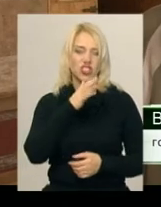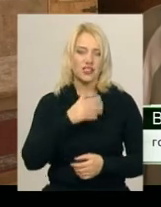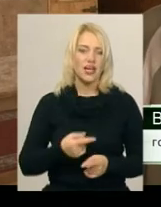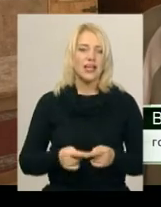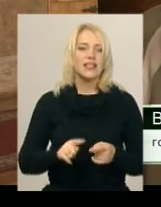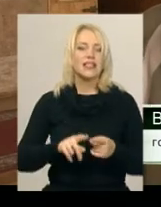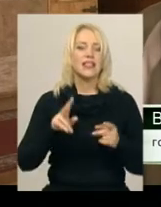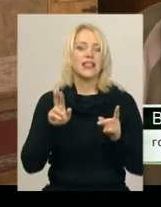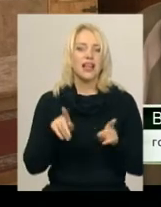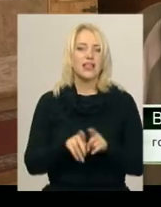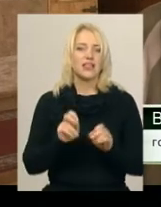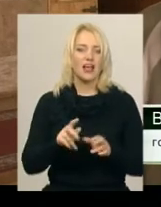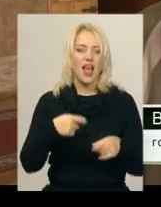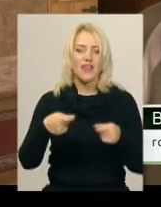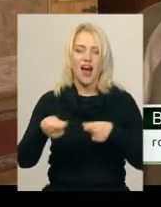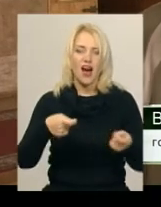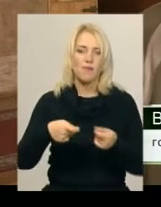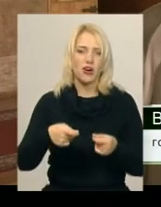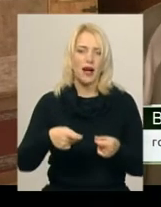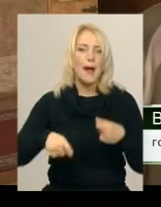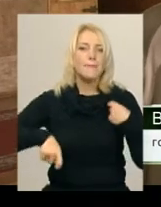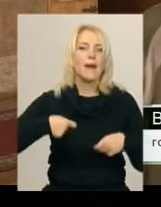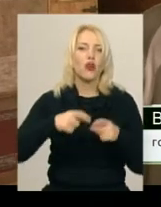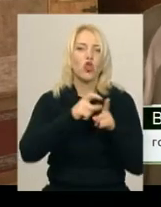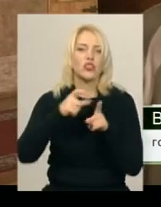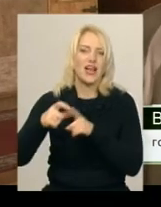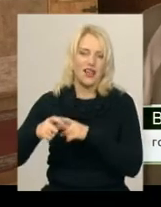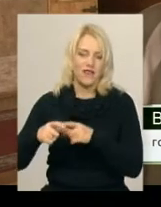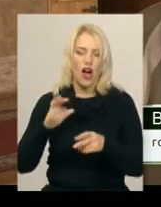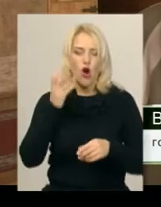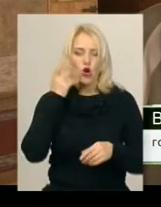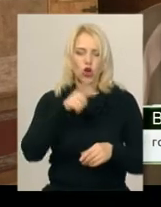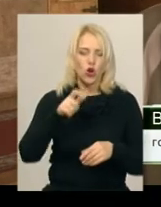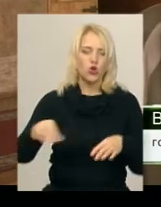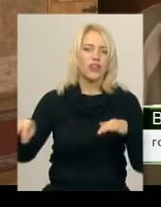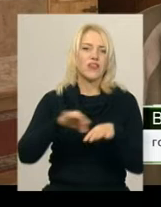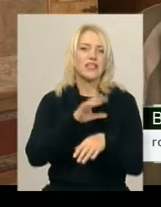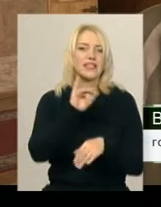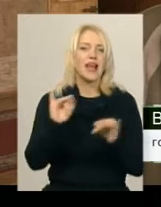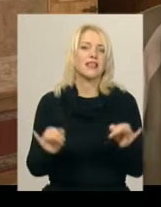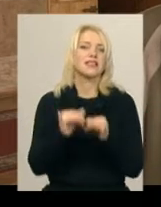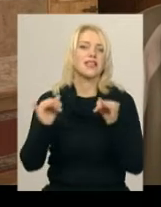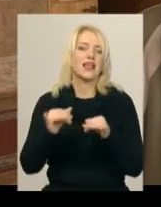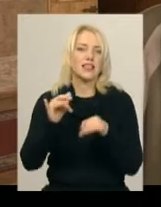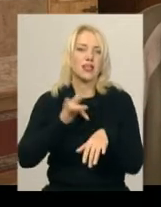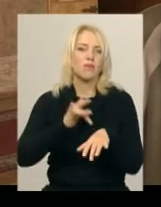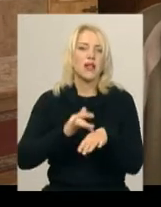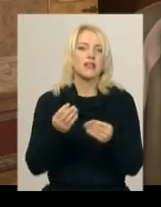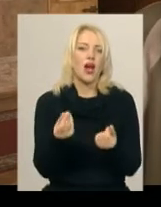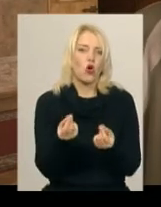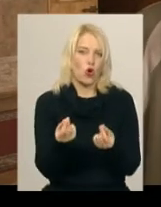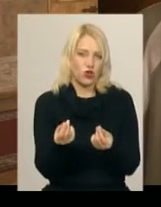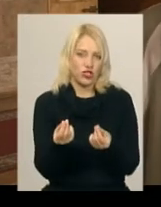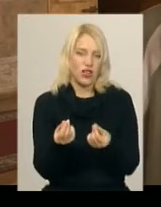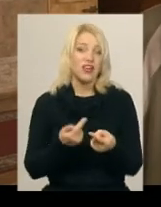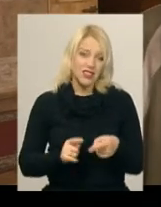марнослів'я, коли люди торгуються і женяться, виходять заміж за інтересом, за гроші. І